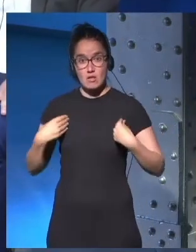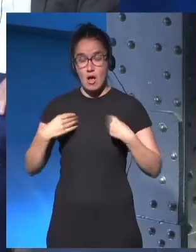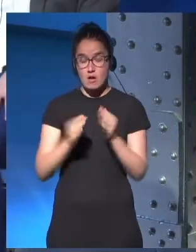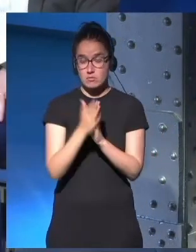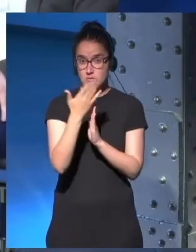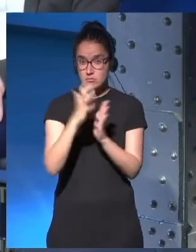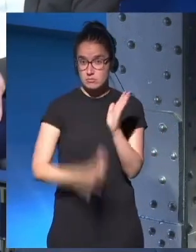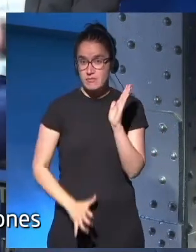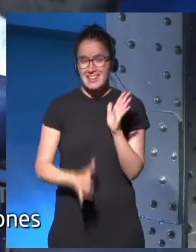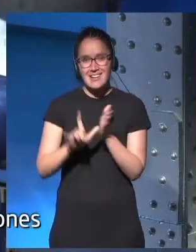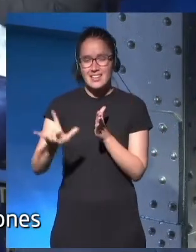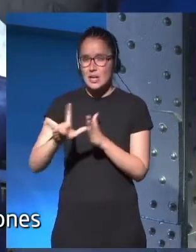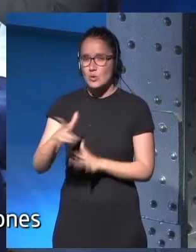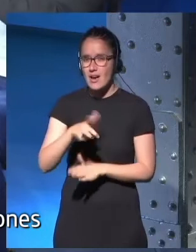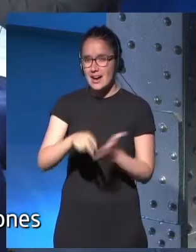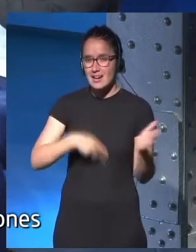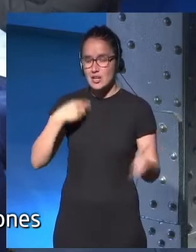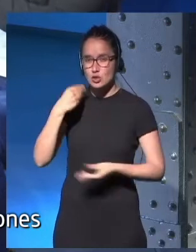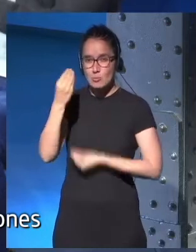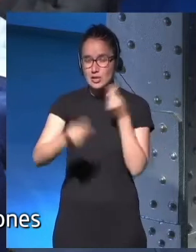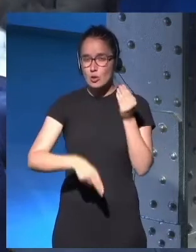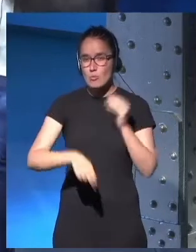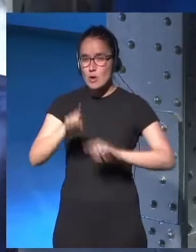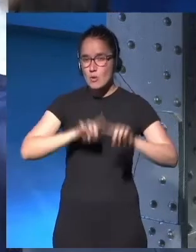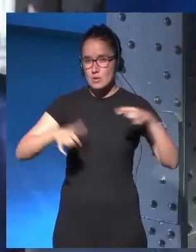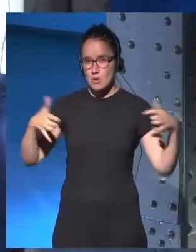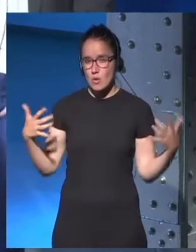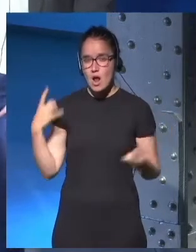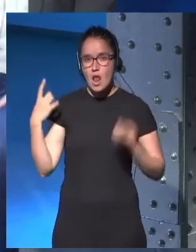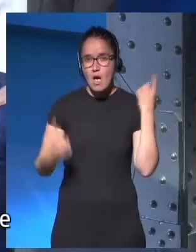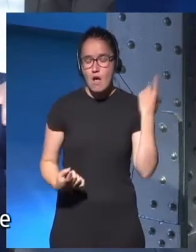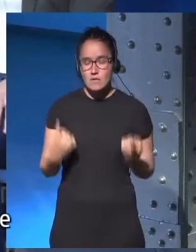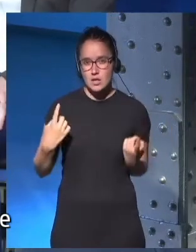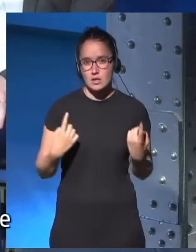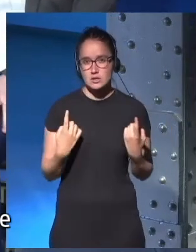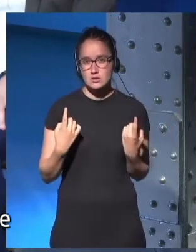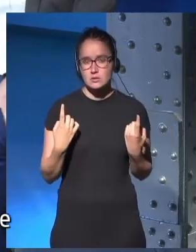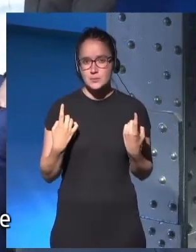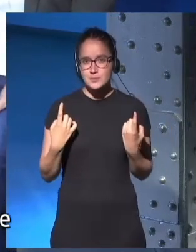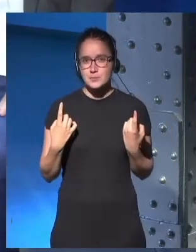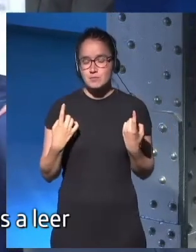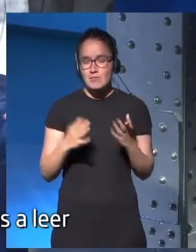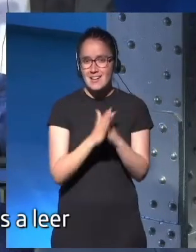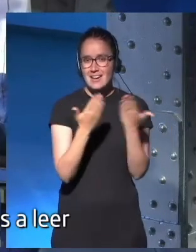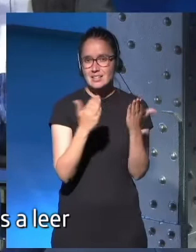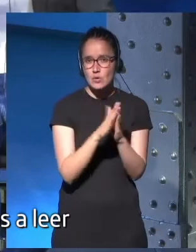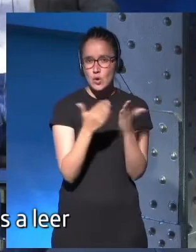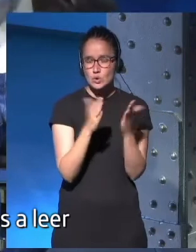problème de la littérature, c'est qu'on essaie parfois de mettre les livres dans des boîtes pour les faire encer dans un genre. Et je comprends qu'on doit faire ça parce que